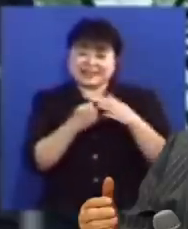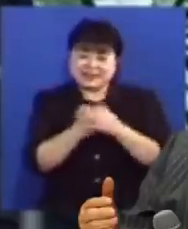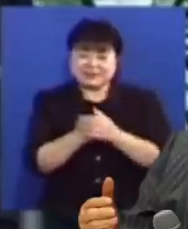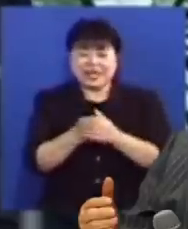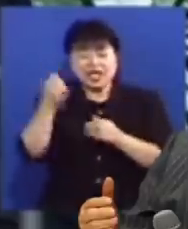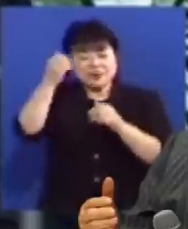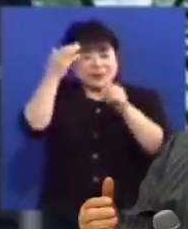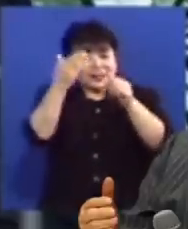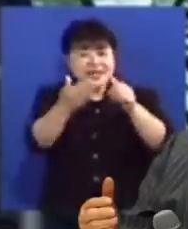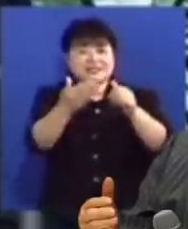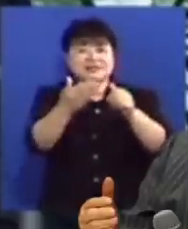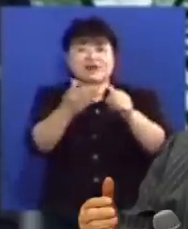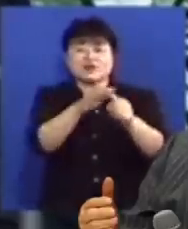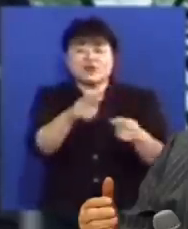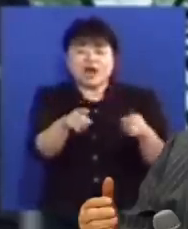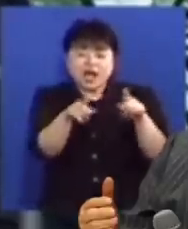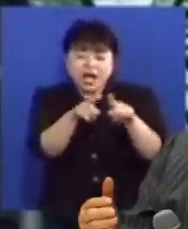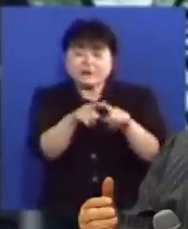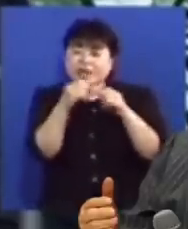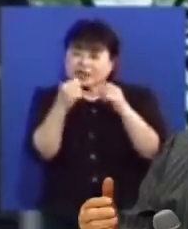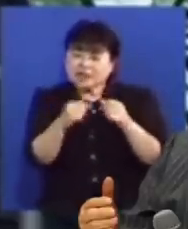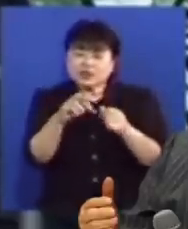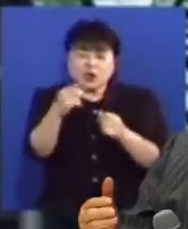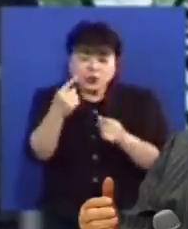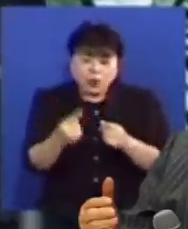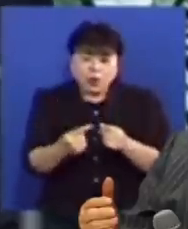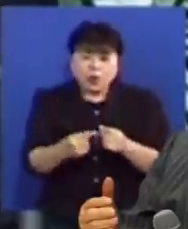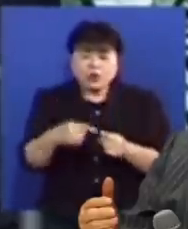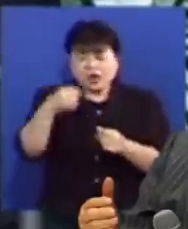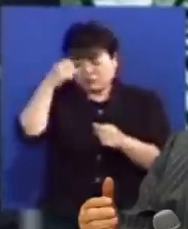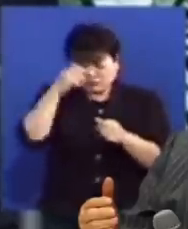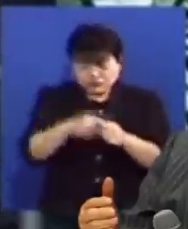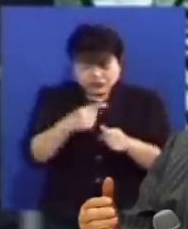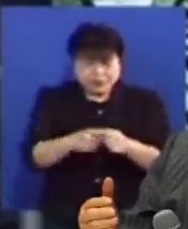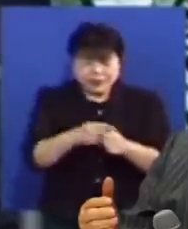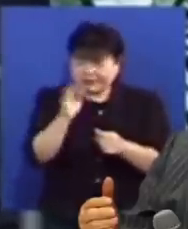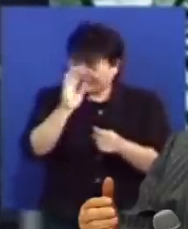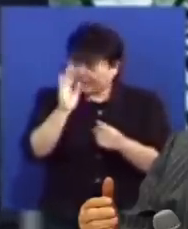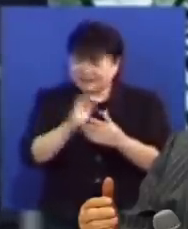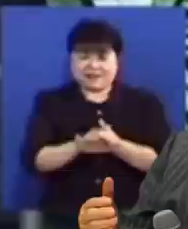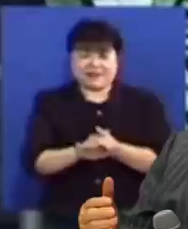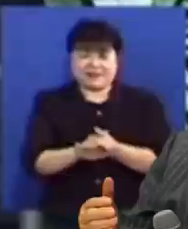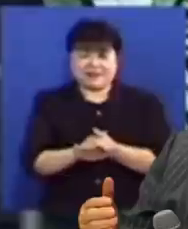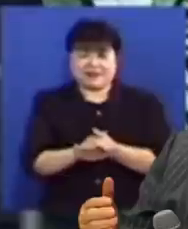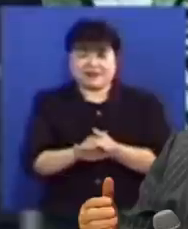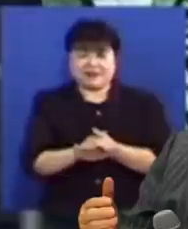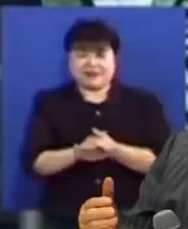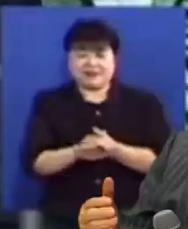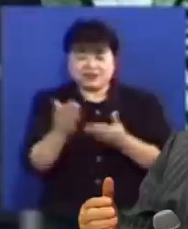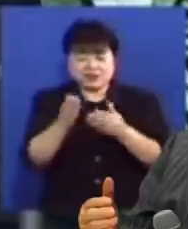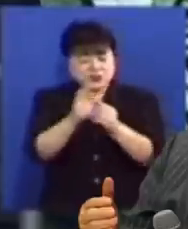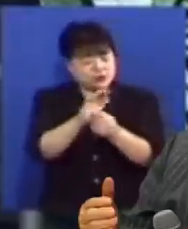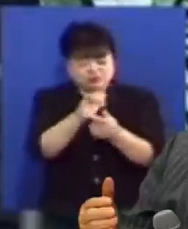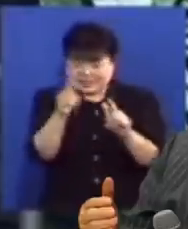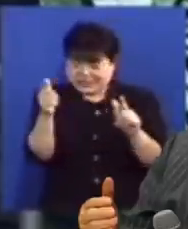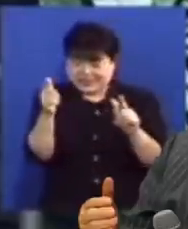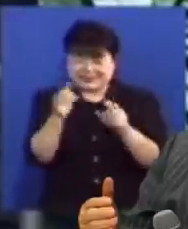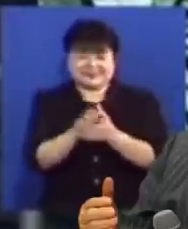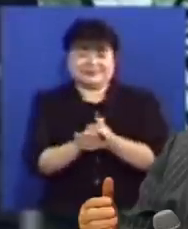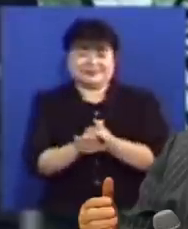성령께서 아무리 우리와 같이 계시도 우리가 무시해 버리면 성령은 우리를 위해서 일하실 수가 없습니다